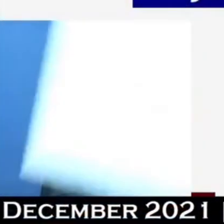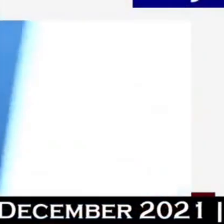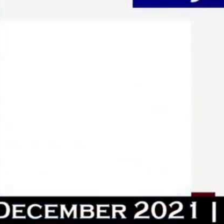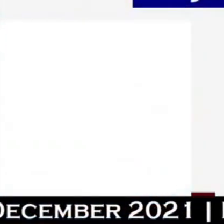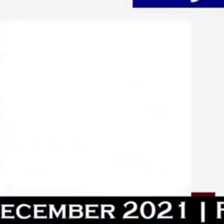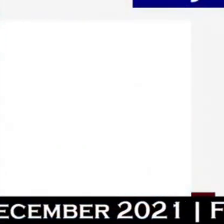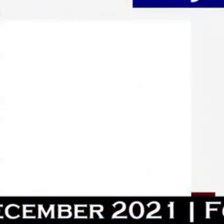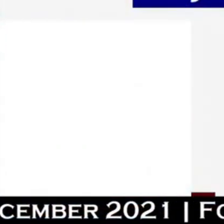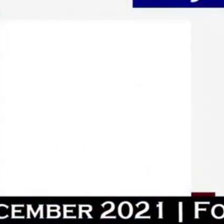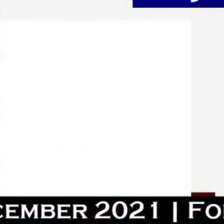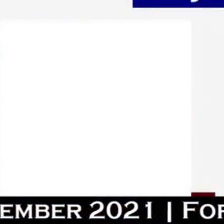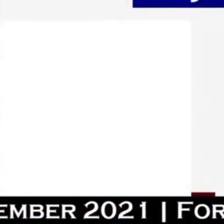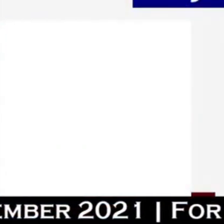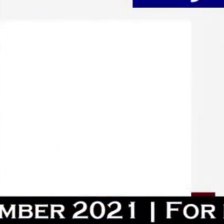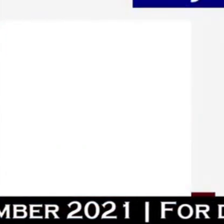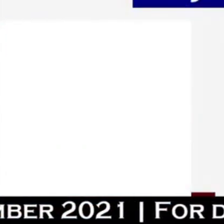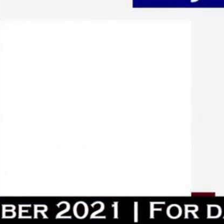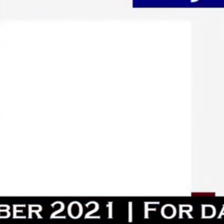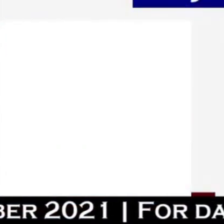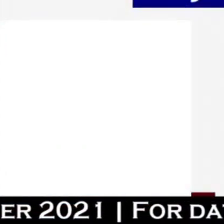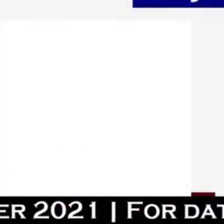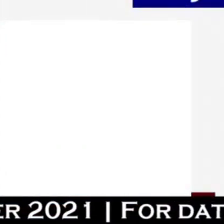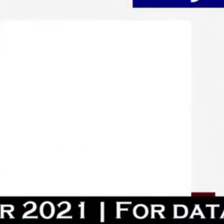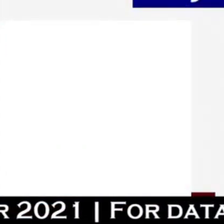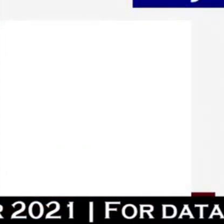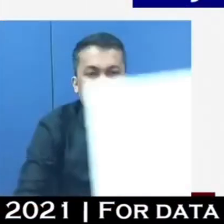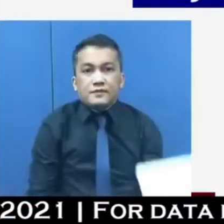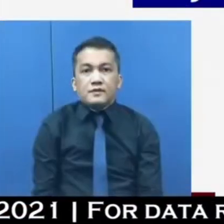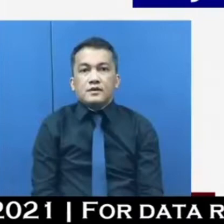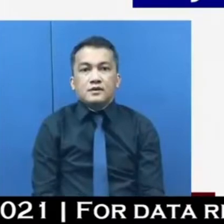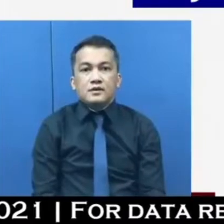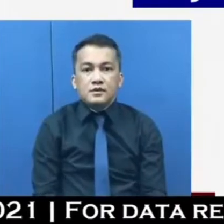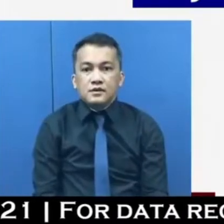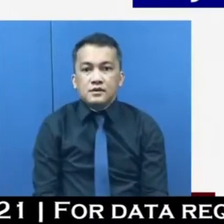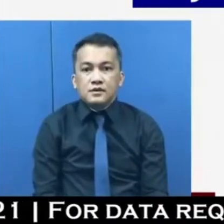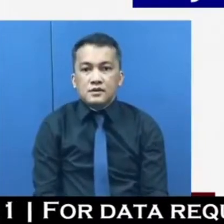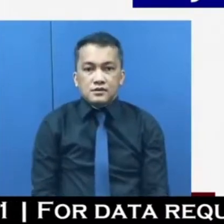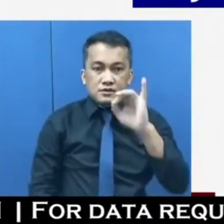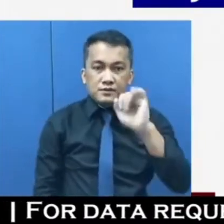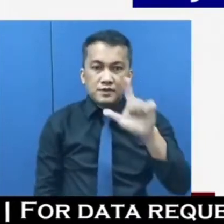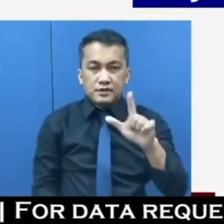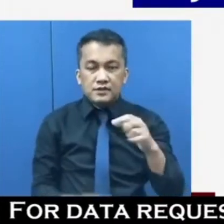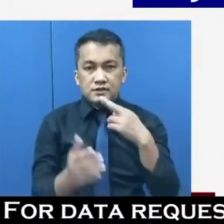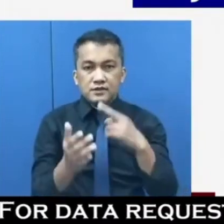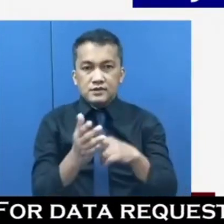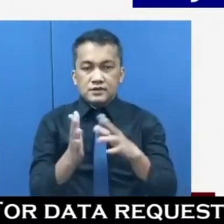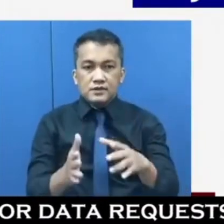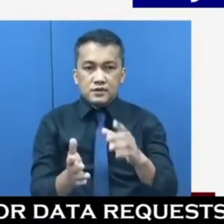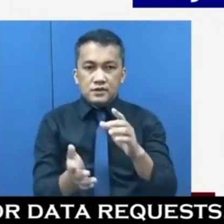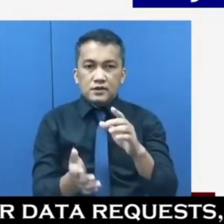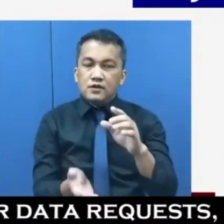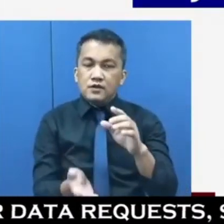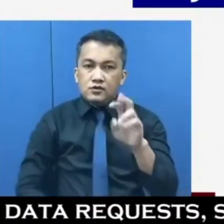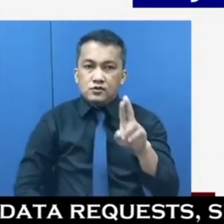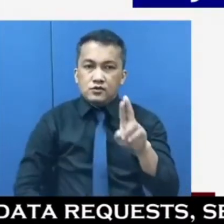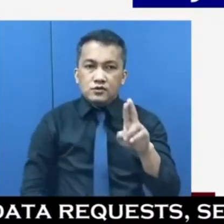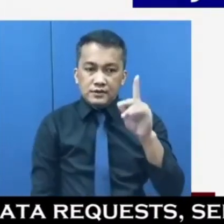Maraming salamat po, National Statistician and Civil Registrar General, Dr. Dennis S. Mapa.